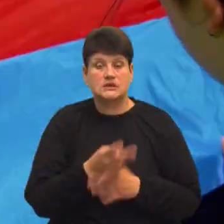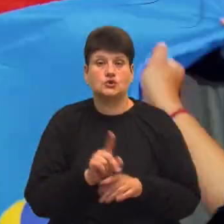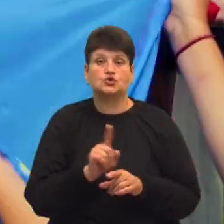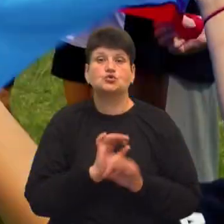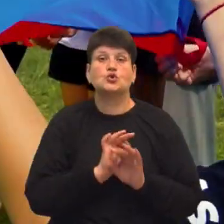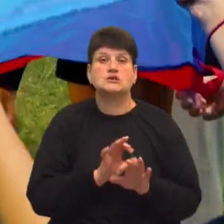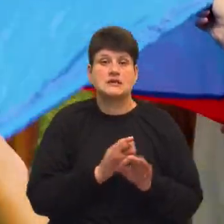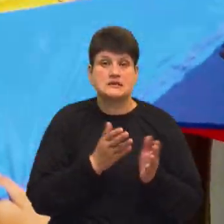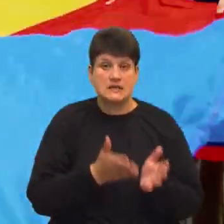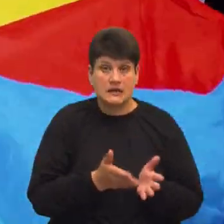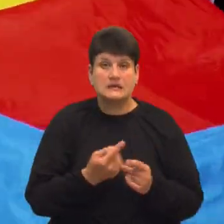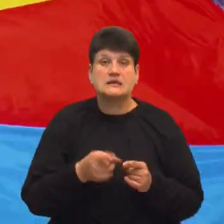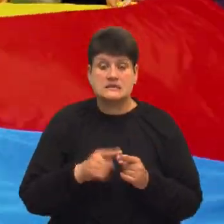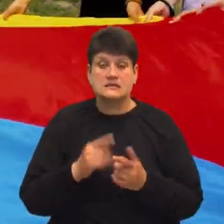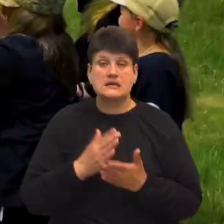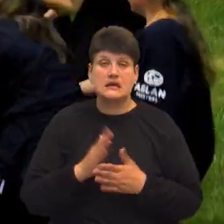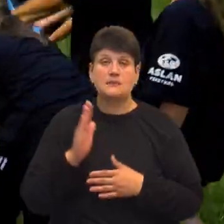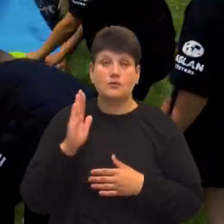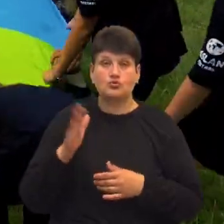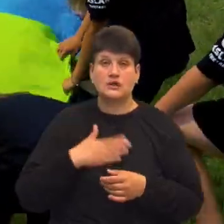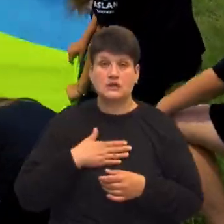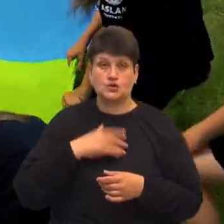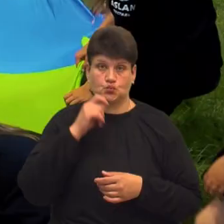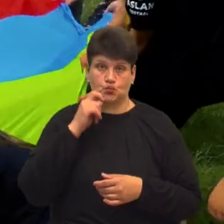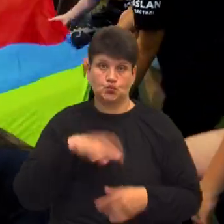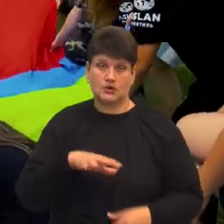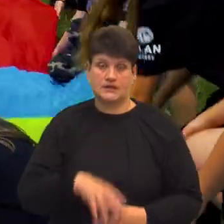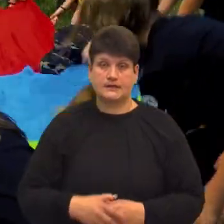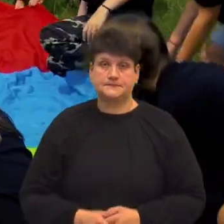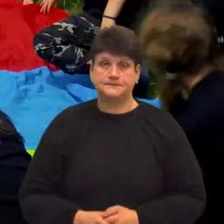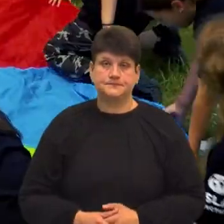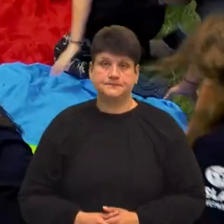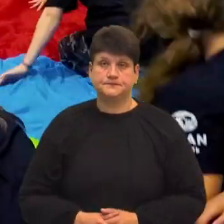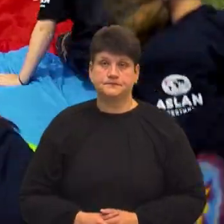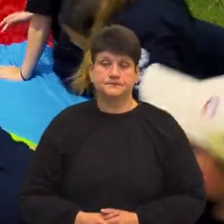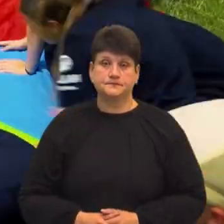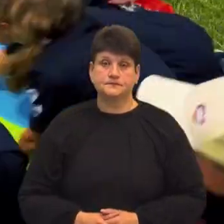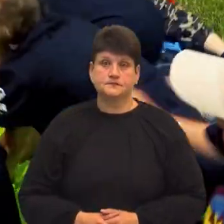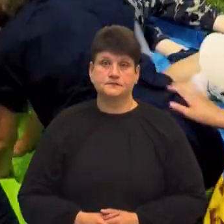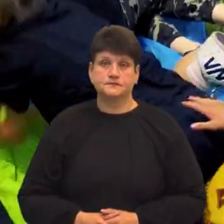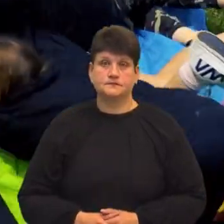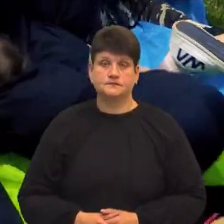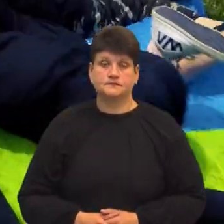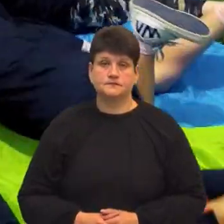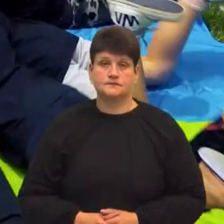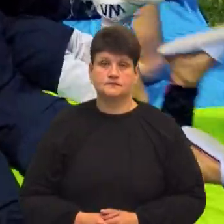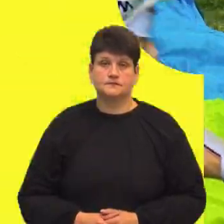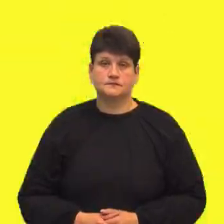Бо це є майбутнє нашої України. Анастасія Кисіль, Андрій Бодак, Суспільне новини, Тернопільщина.